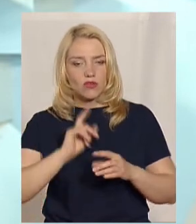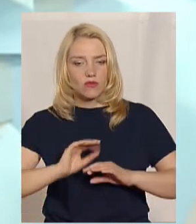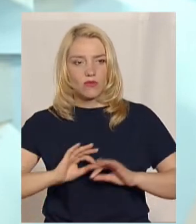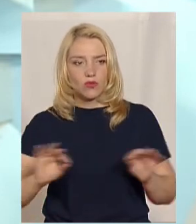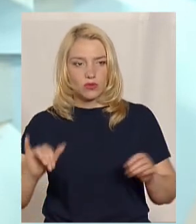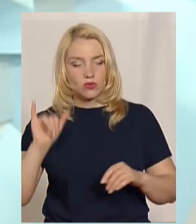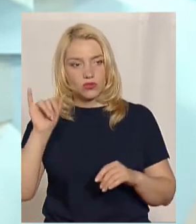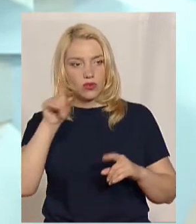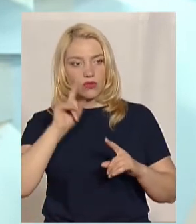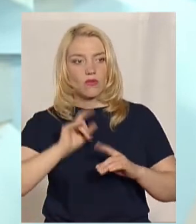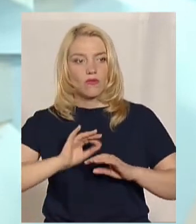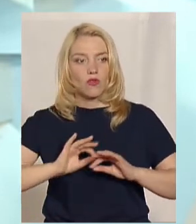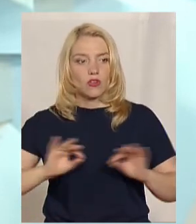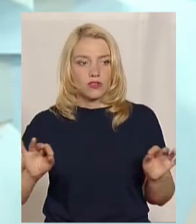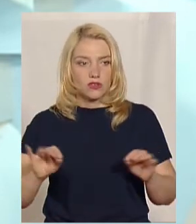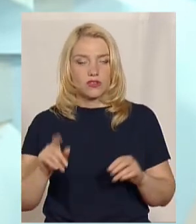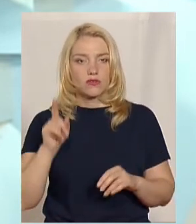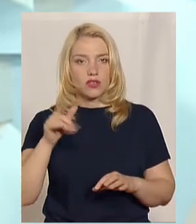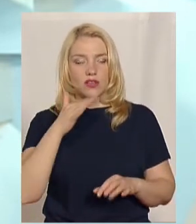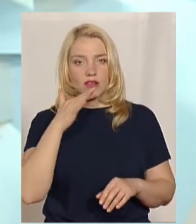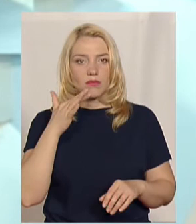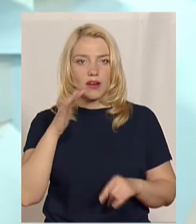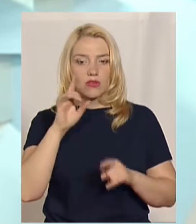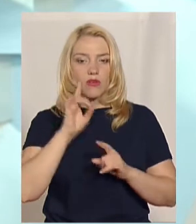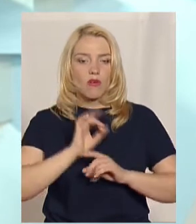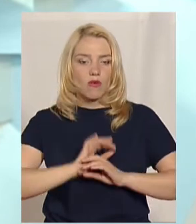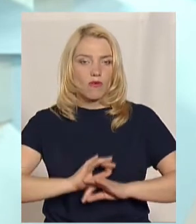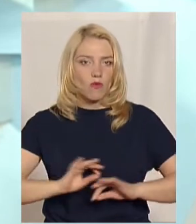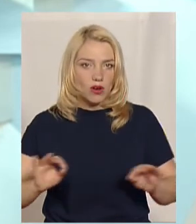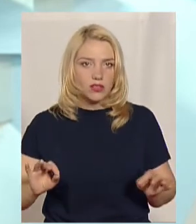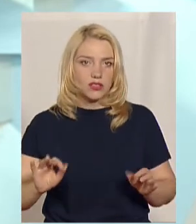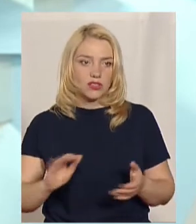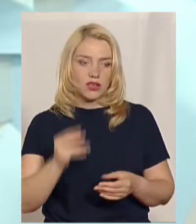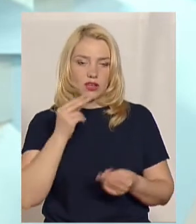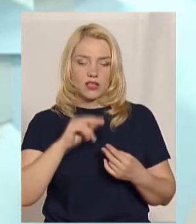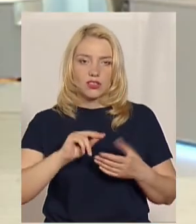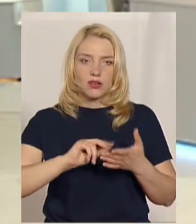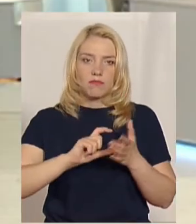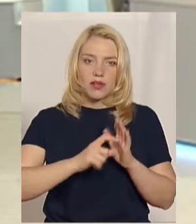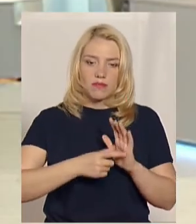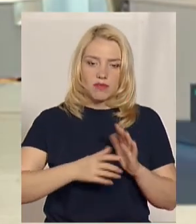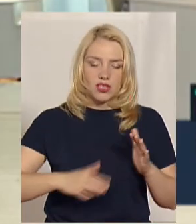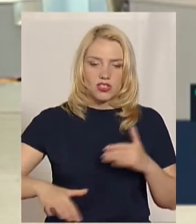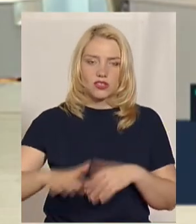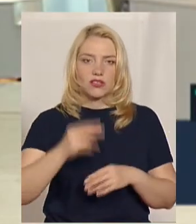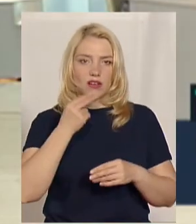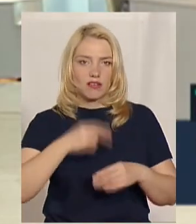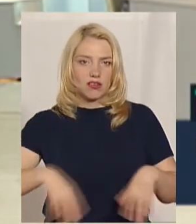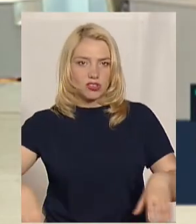трошки комфортніше. Ну, не трошки, в них набагато комфортніше. В них кращі приміщення, кращі крісла.